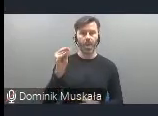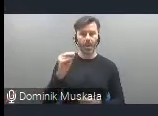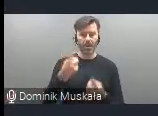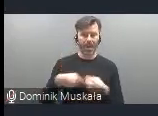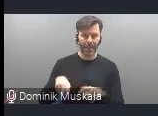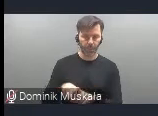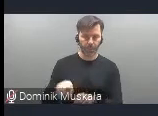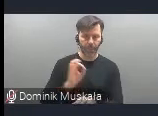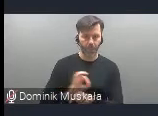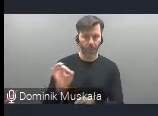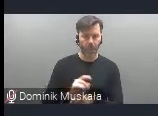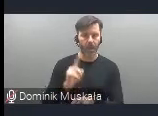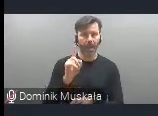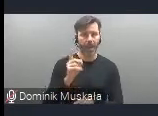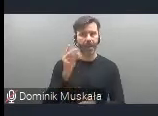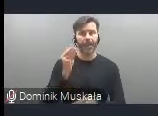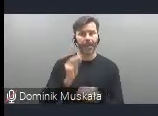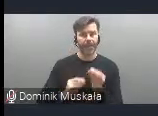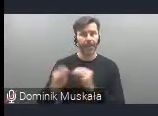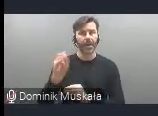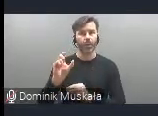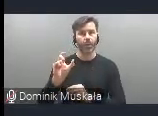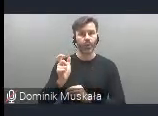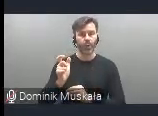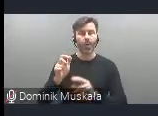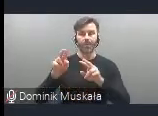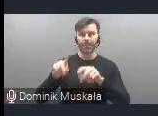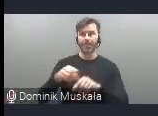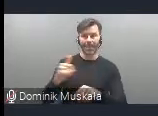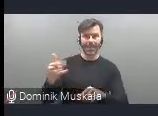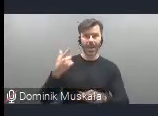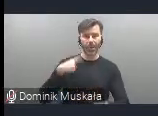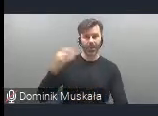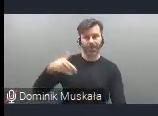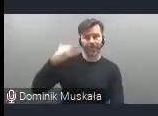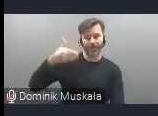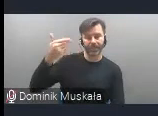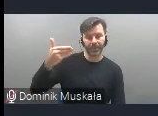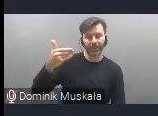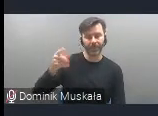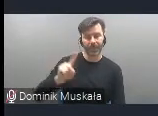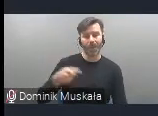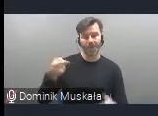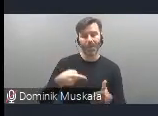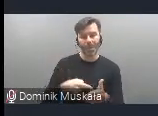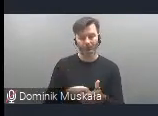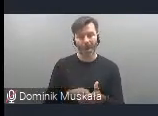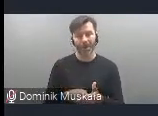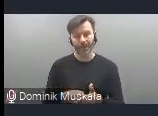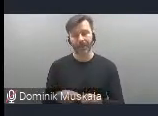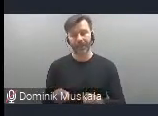większość z tego, co właśnie pozostałe osoby tutaj dzisiaj prezentują, to też się właśnie w te